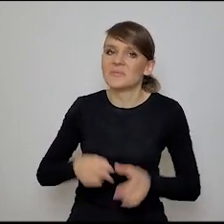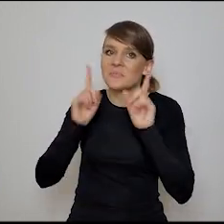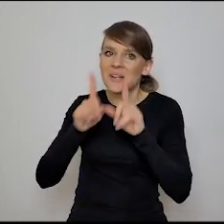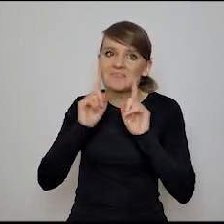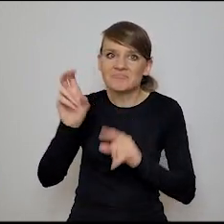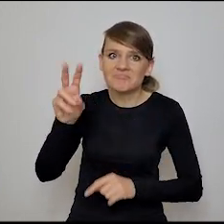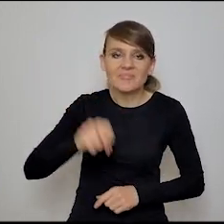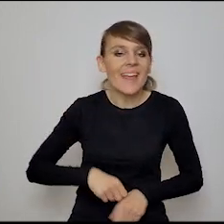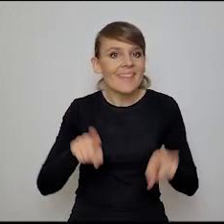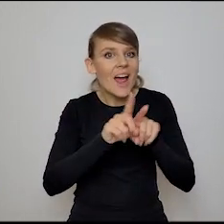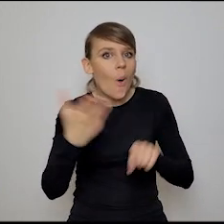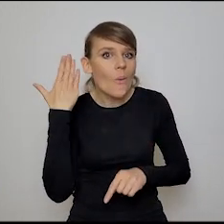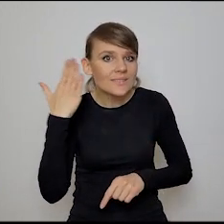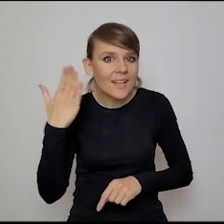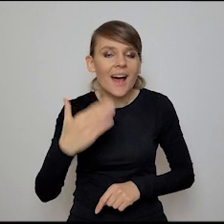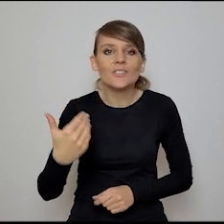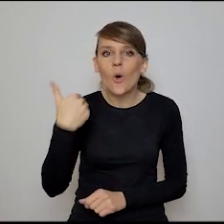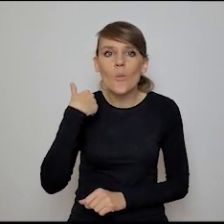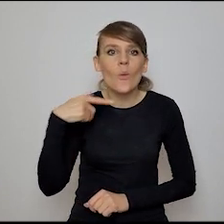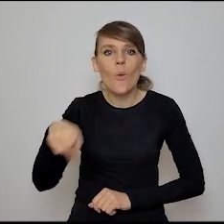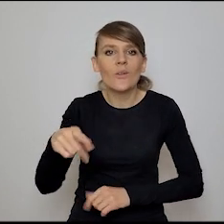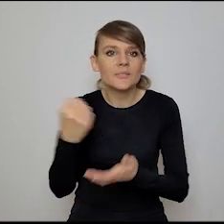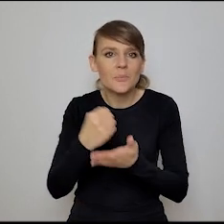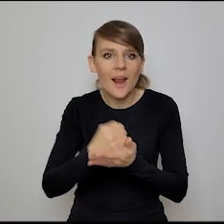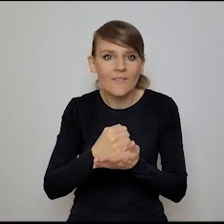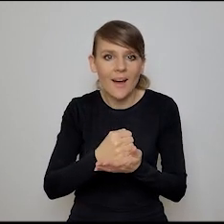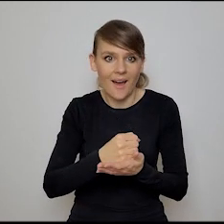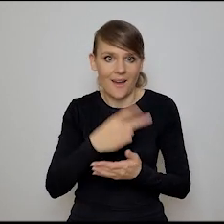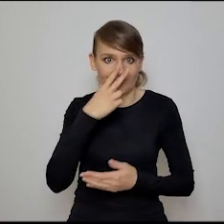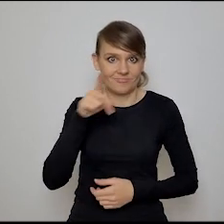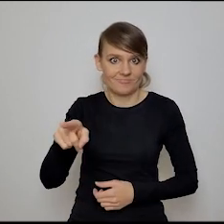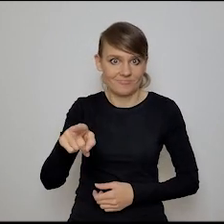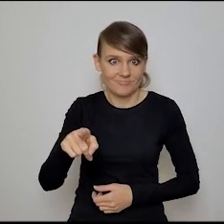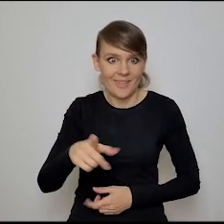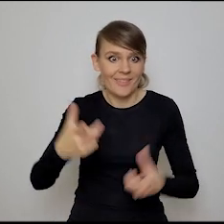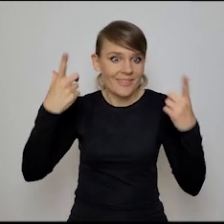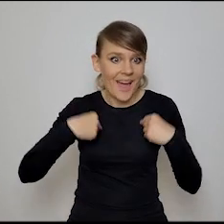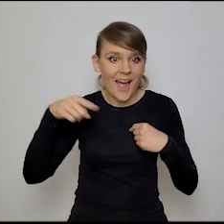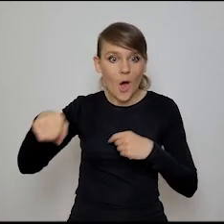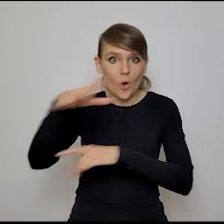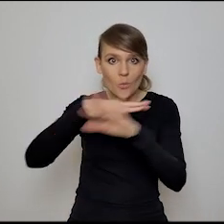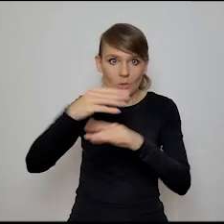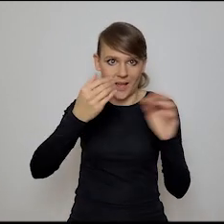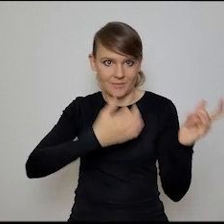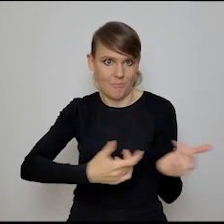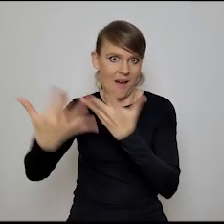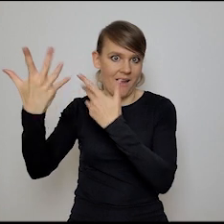tak. Tak samo jak ostatnio się wdarł boleśnie offline sprawie, o tutaj, nagle chmura się spawiła.